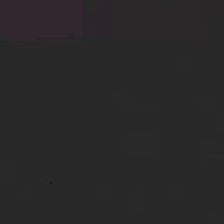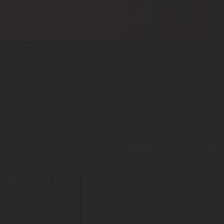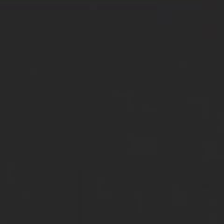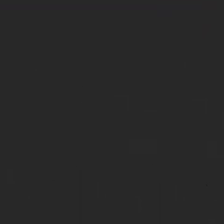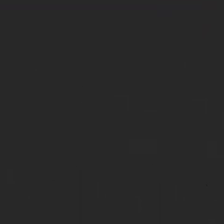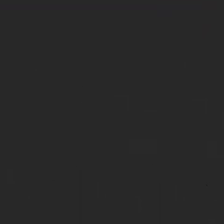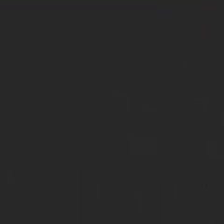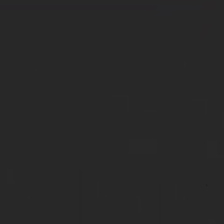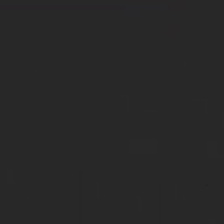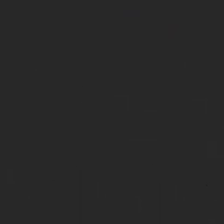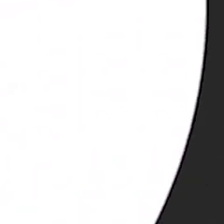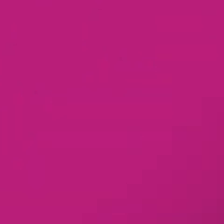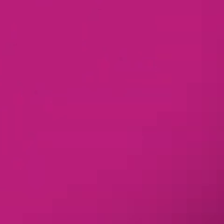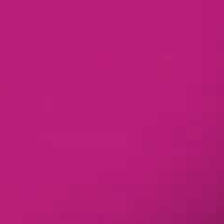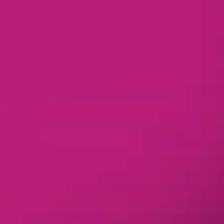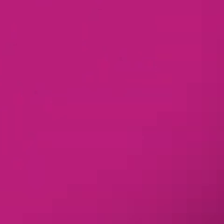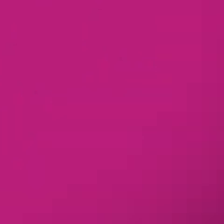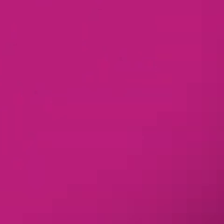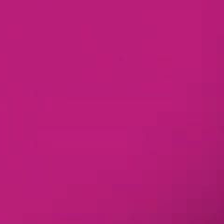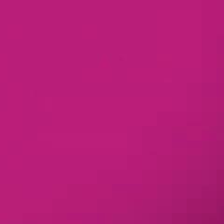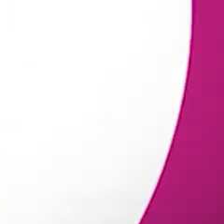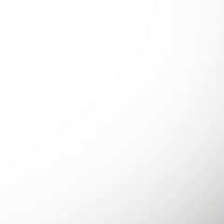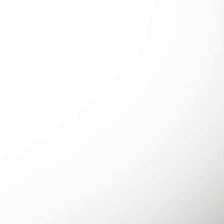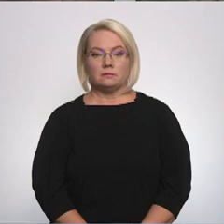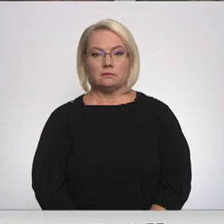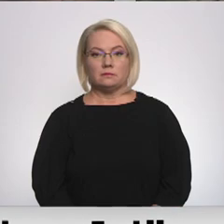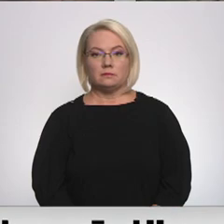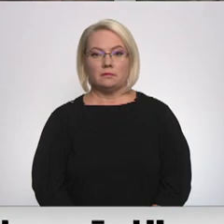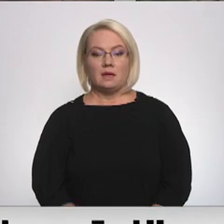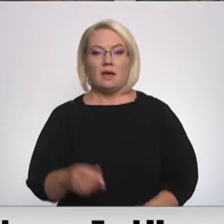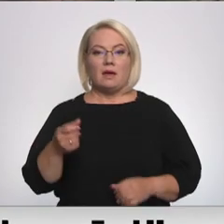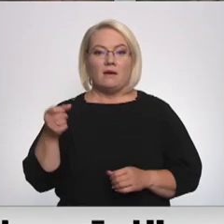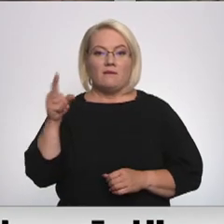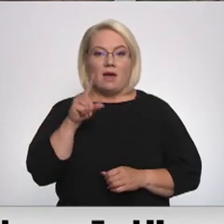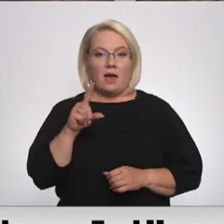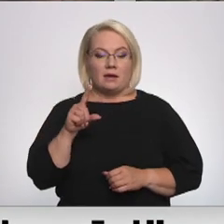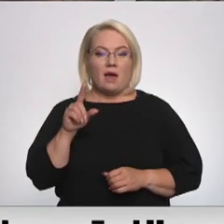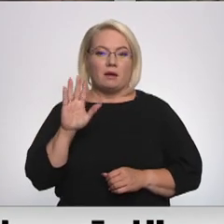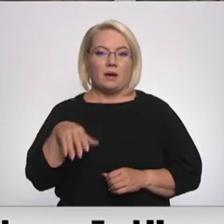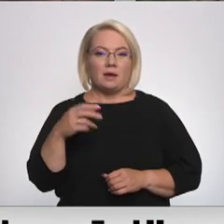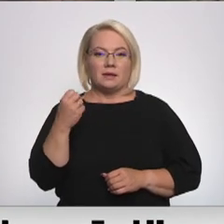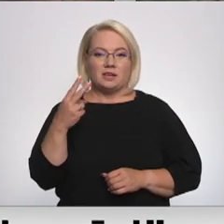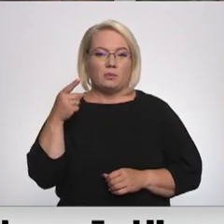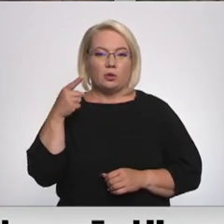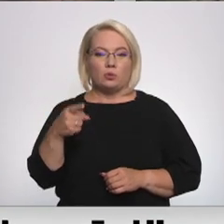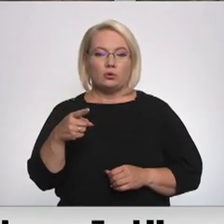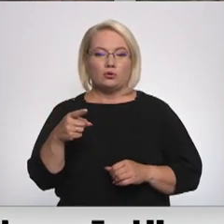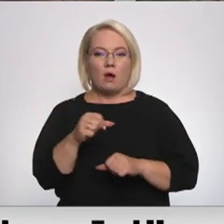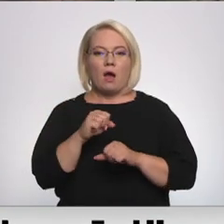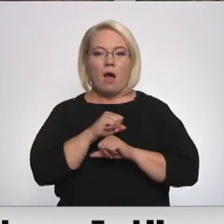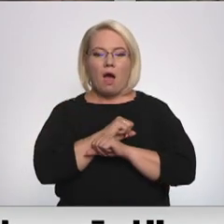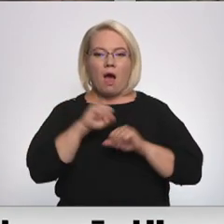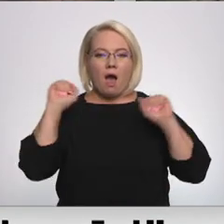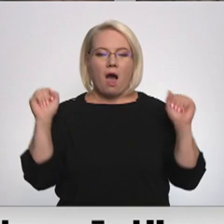Re! Viss ēters ir te! Vairāk nekā 13 tūkstoņš ātrumu pārsniegšanas